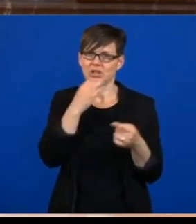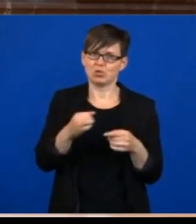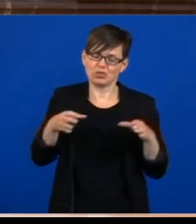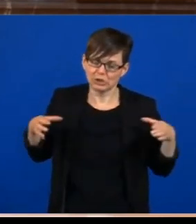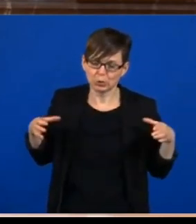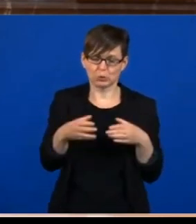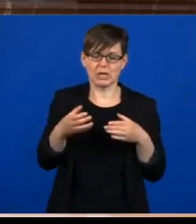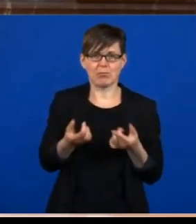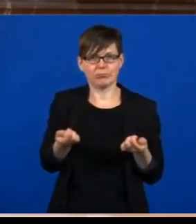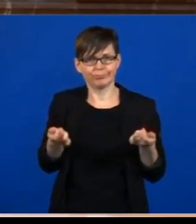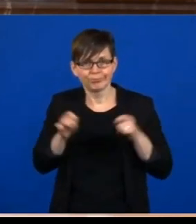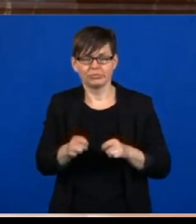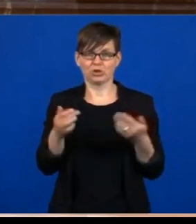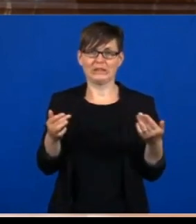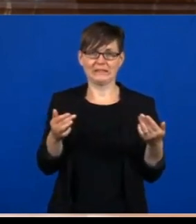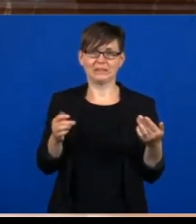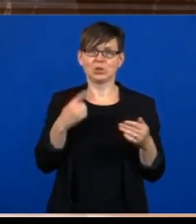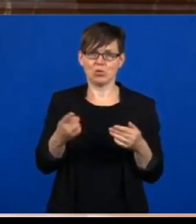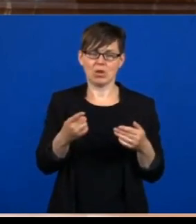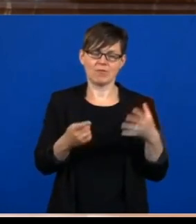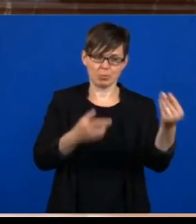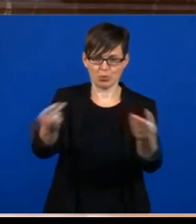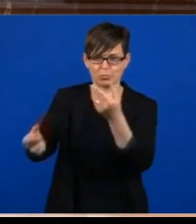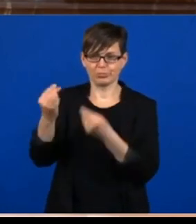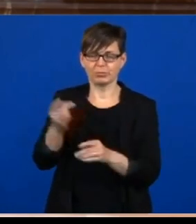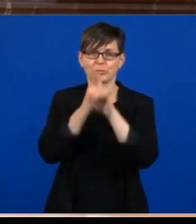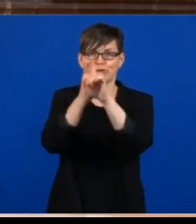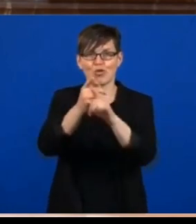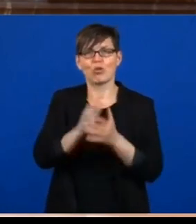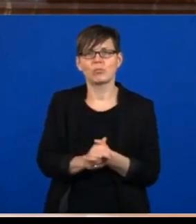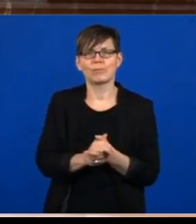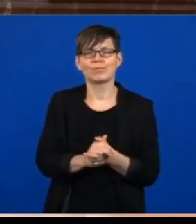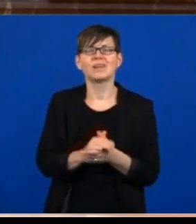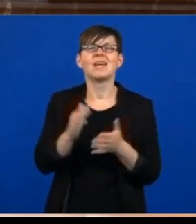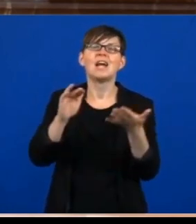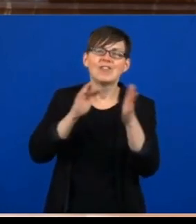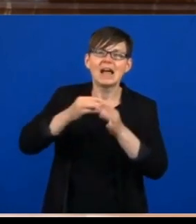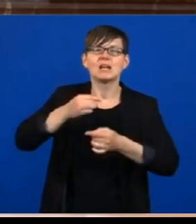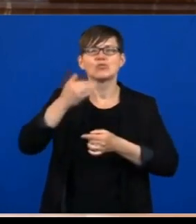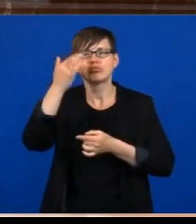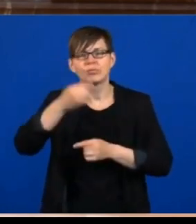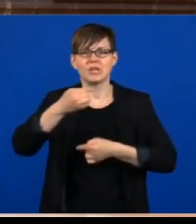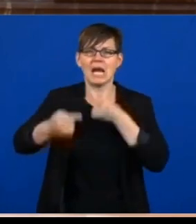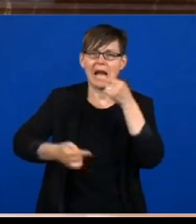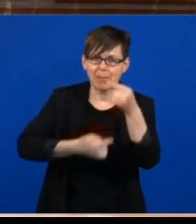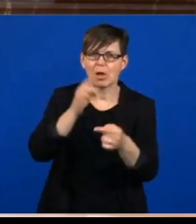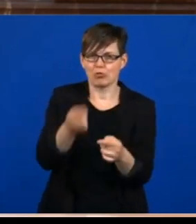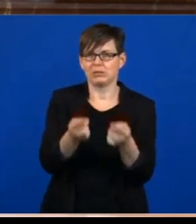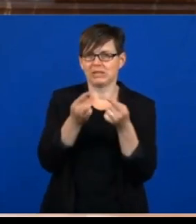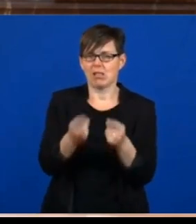das wird sich nicht ändern. Wir werden möglicherweise die Systematik noch mal ändern. Auch das kann man schon sagen. Es kann sein, dass wir